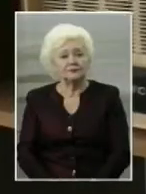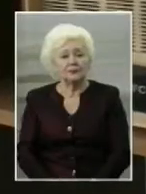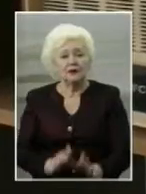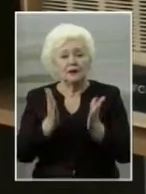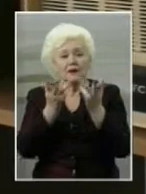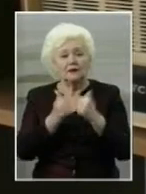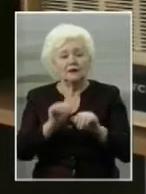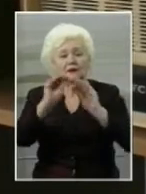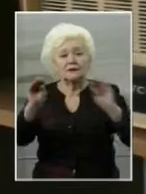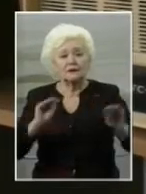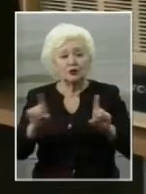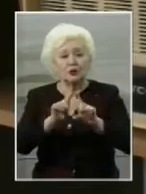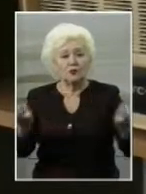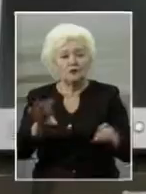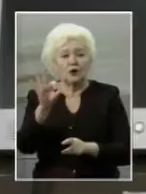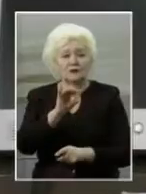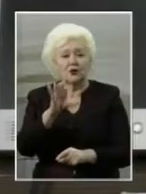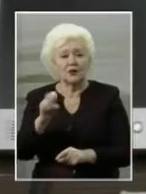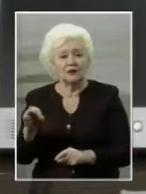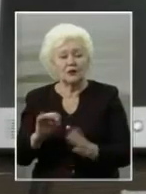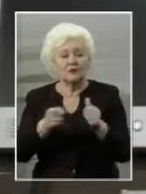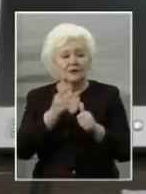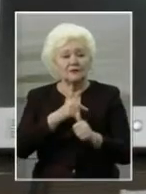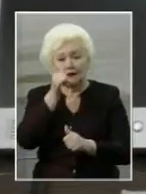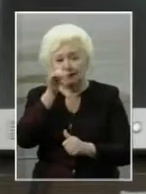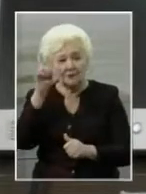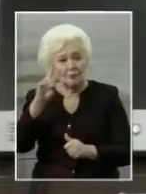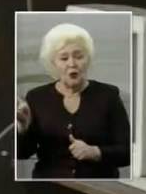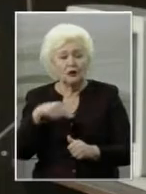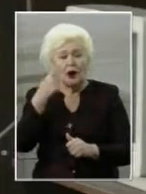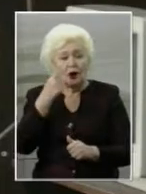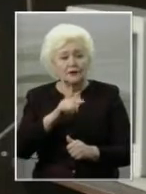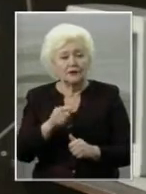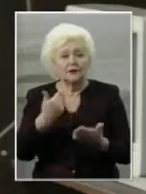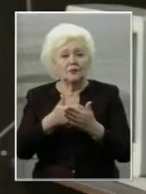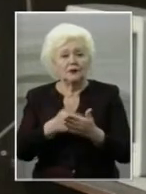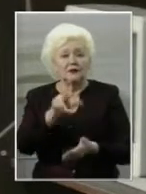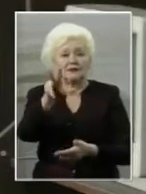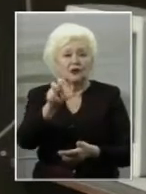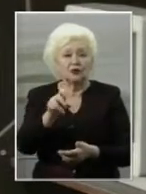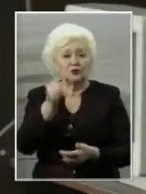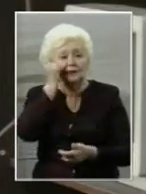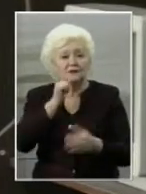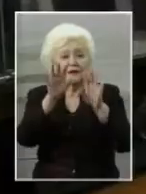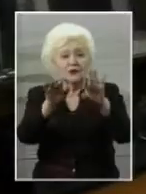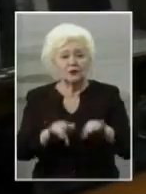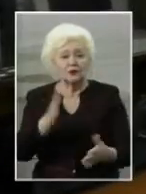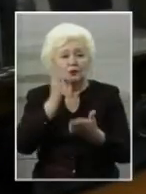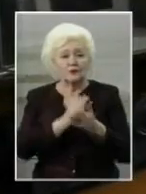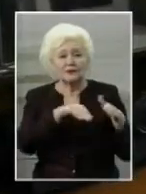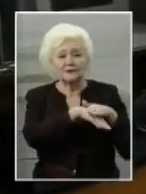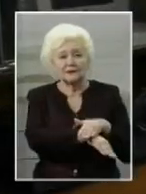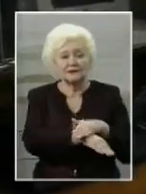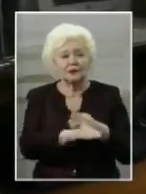Кількість експонатів у музеї Олександр Столяров назвати не може. Чоловік говорить, близько 300 старих комп'ютерів ще є на складі.